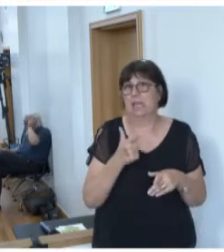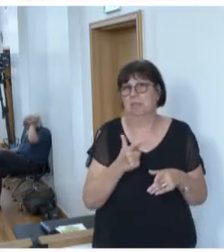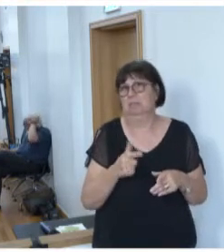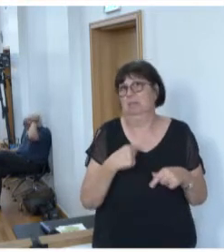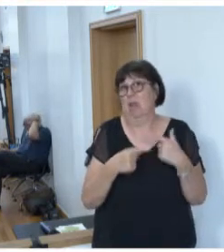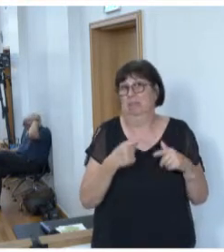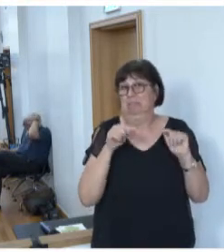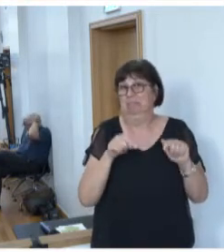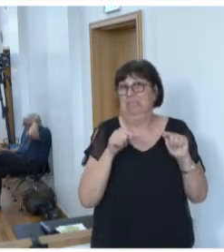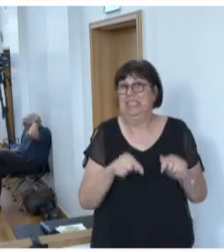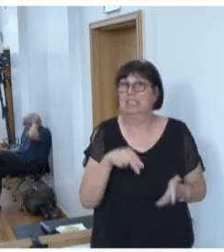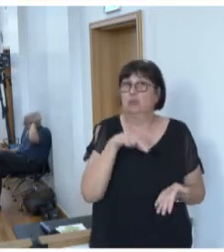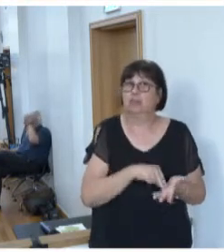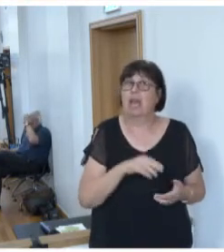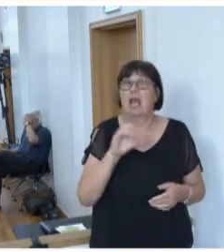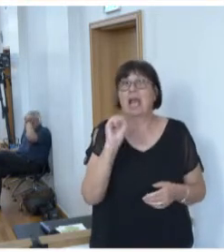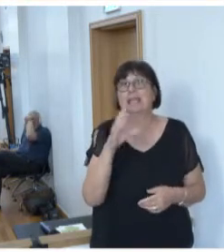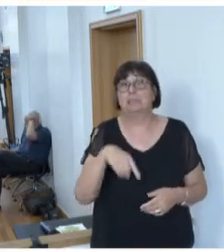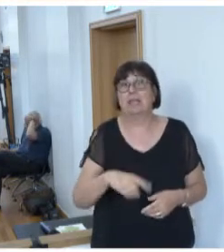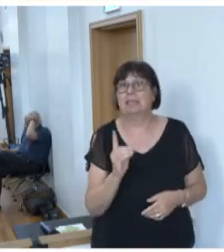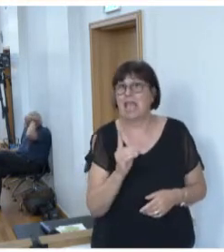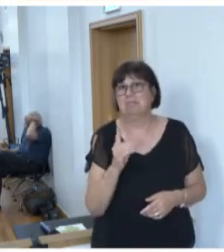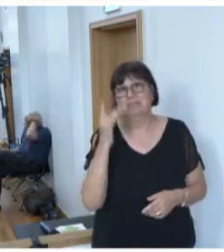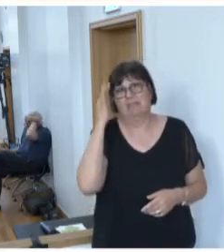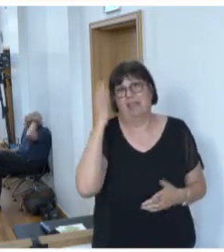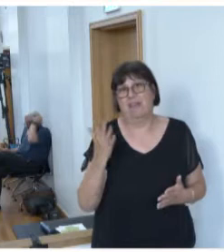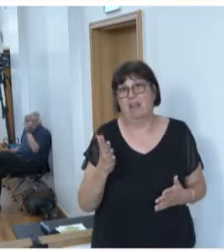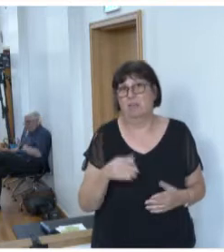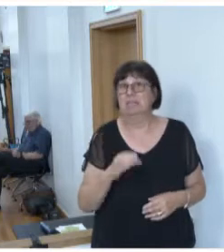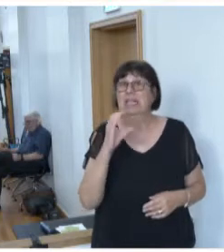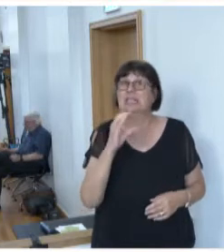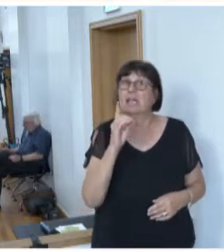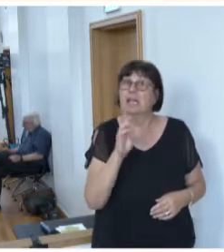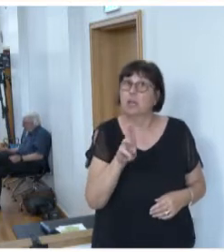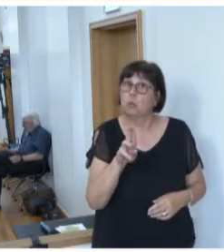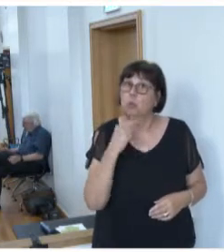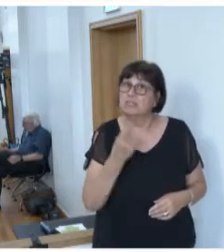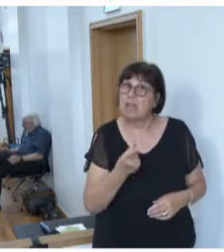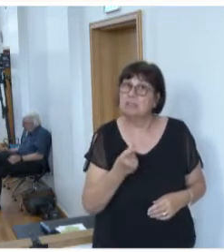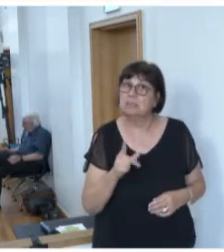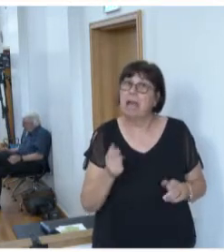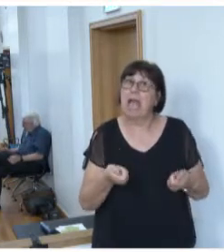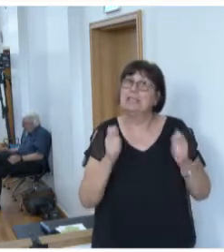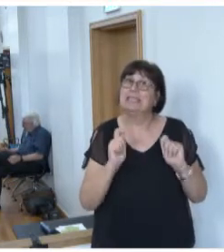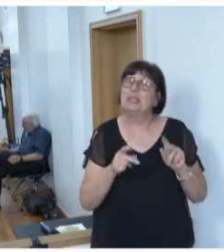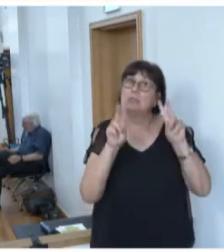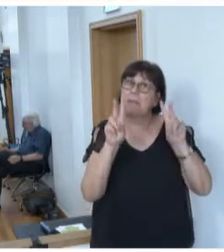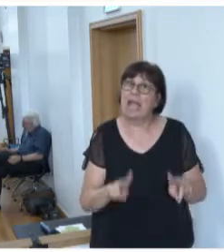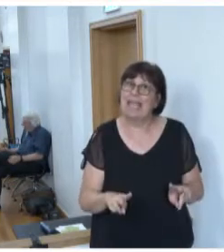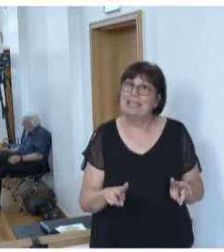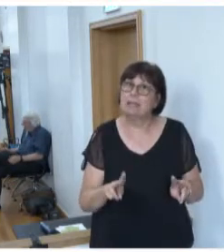Stelle hat die SPD-Fraktion Zweifel. Die CDU-Fraktion geht davon aus, dass Erziehungsberechtigte